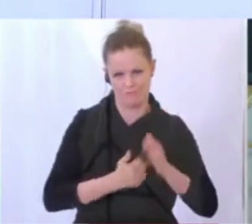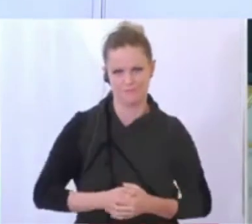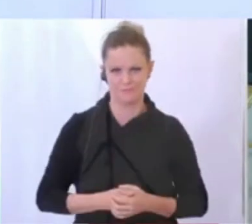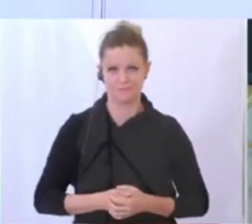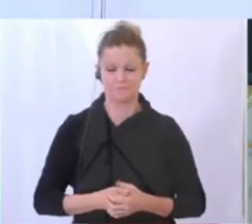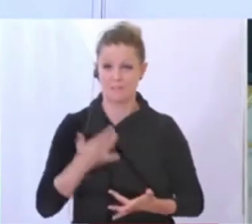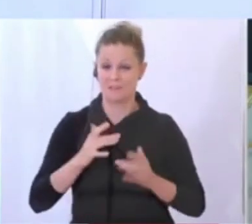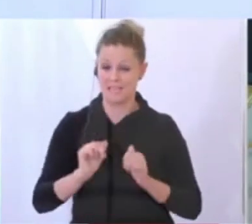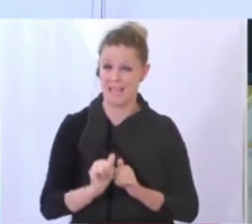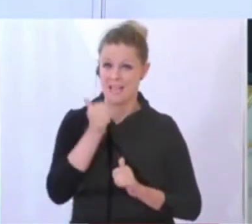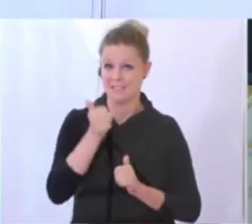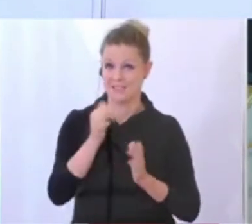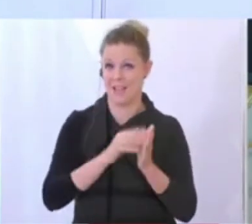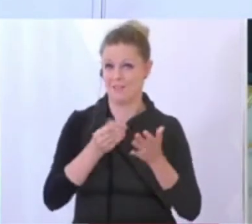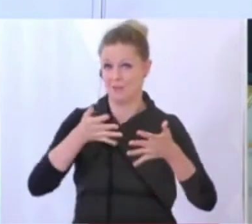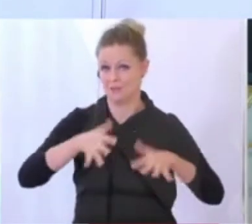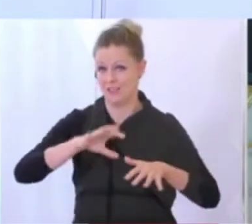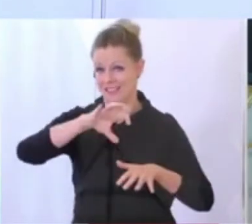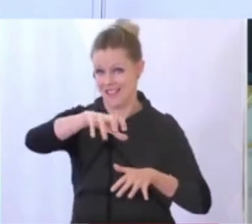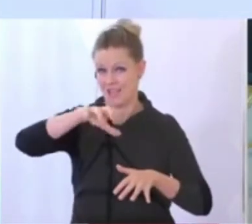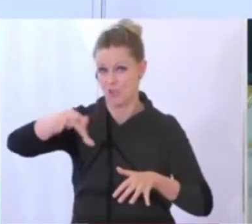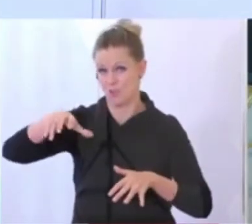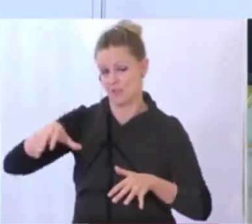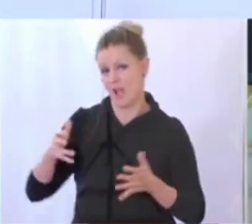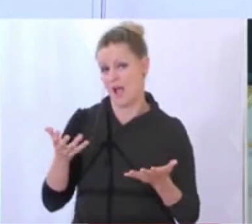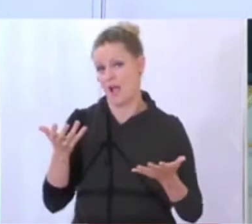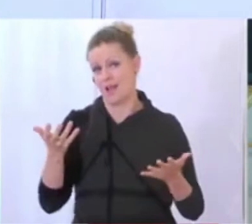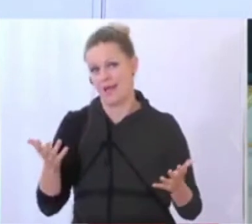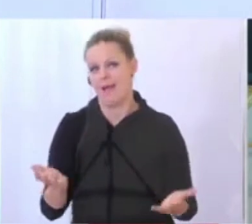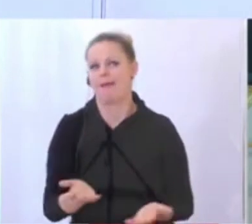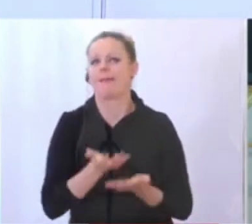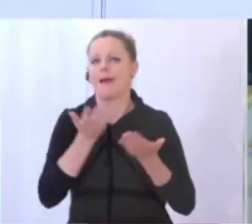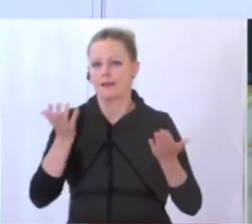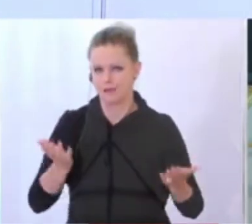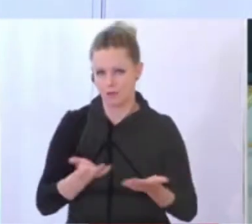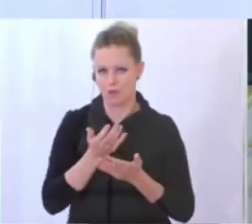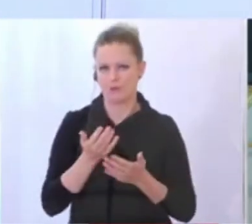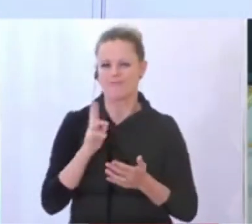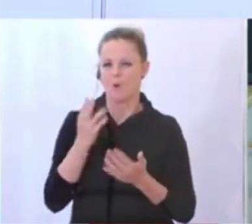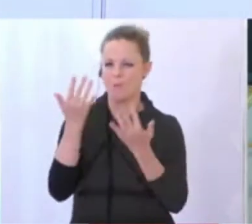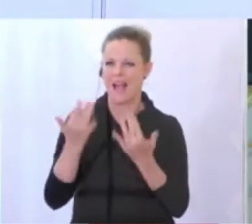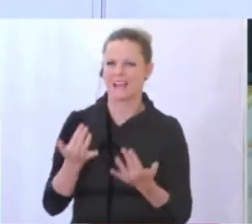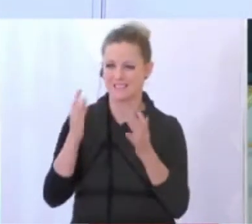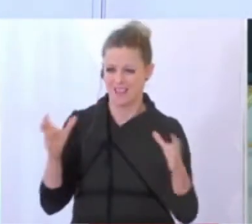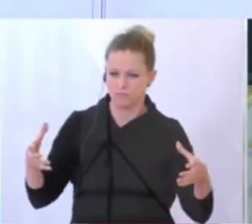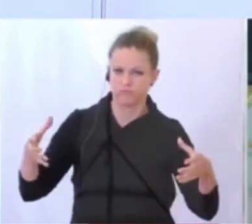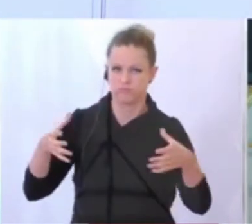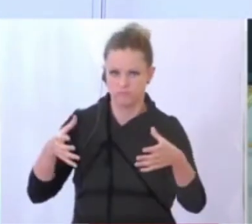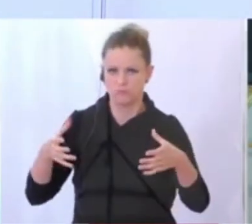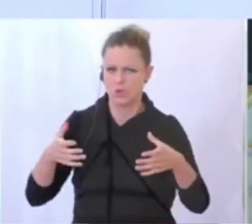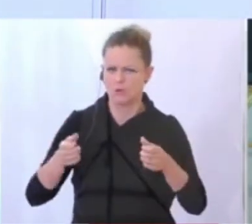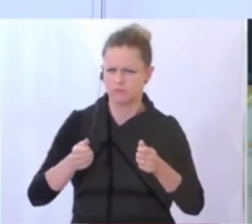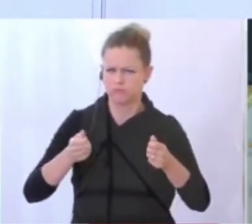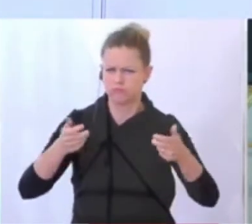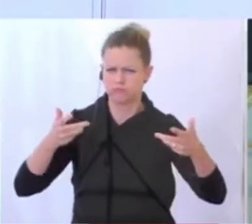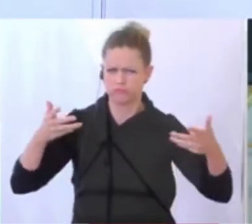ist es ein erster Anwendungsfall für regionale Erleichterungen, weil die Anzahl dieses Trosses kann doch eine